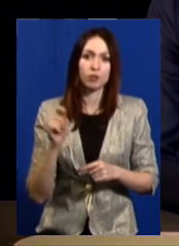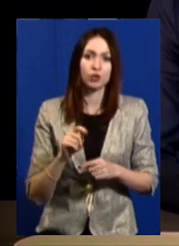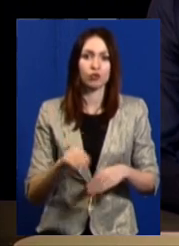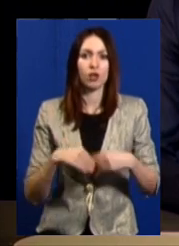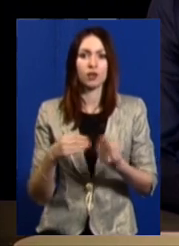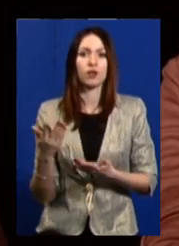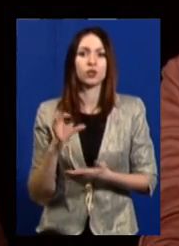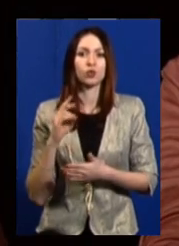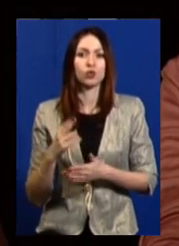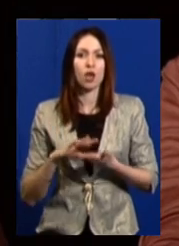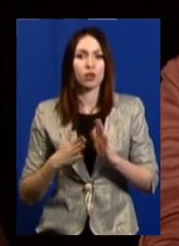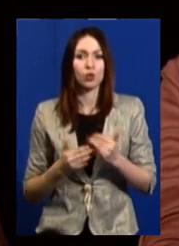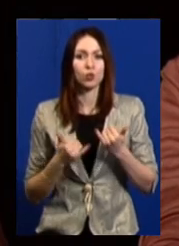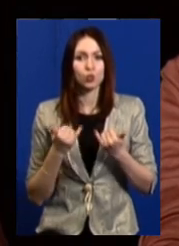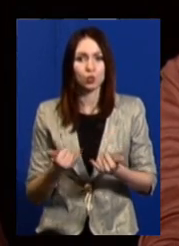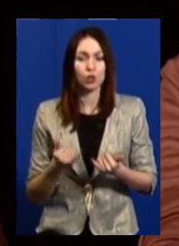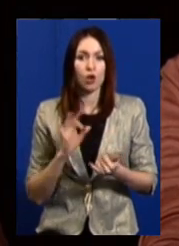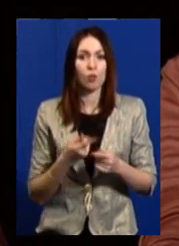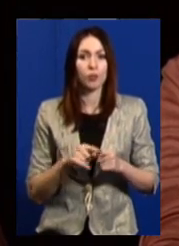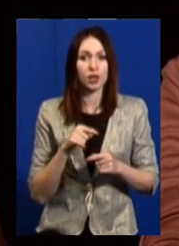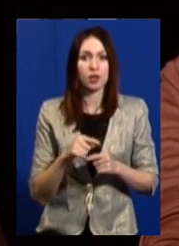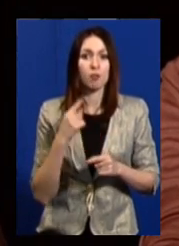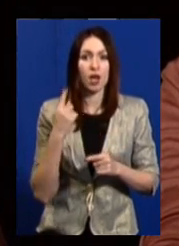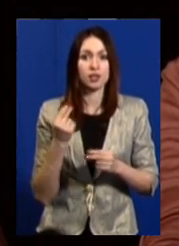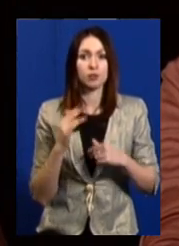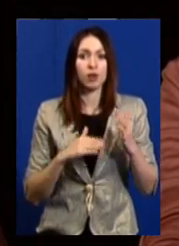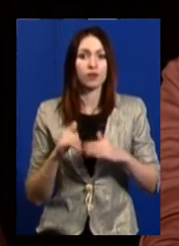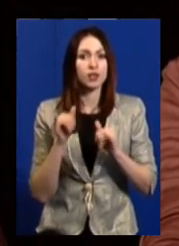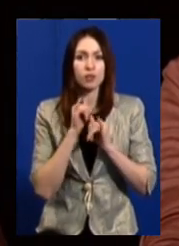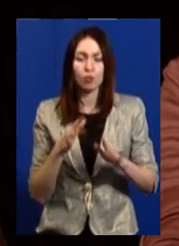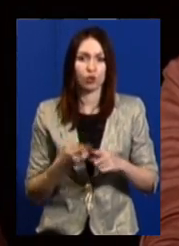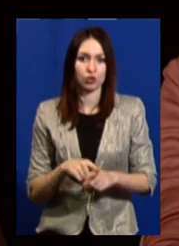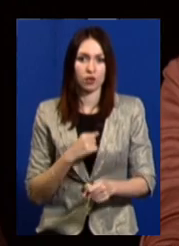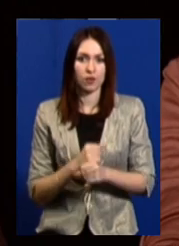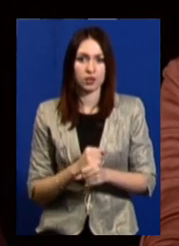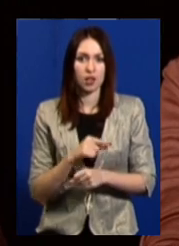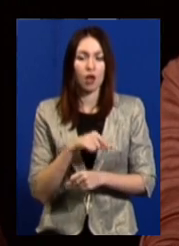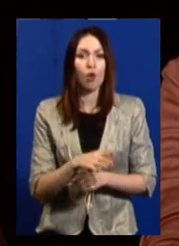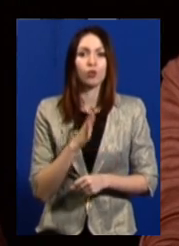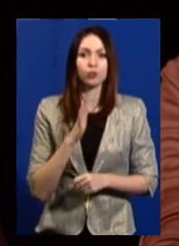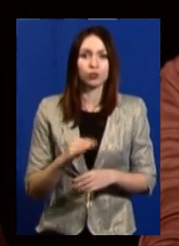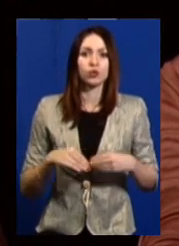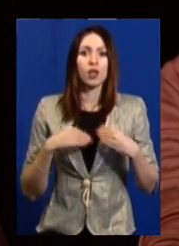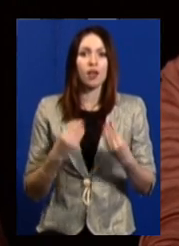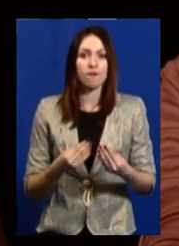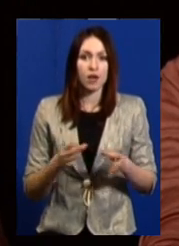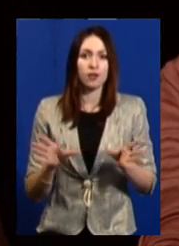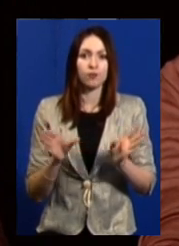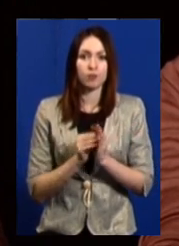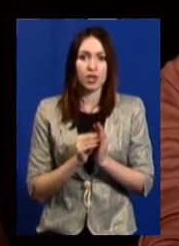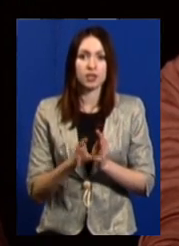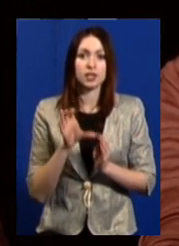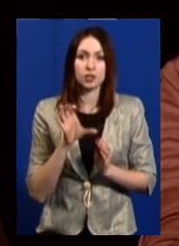якісь соціальні послуги, саме про це один фахівець не може цього зробити, він буде надавати разом з